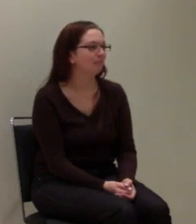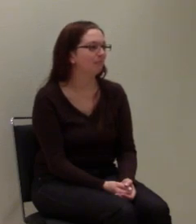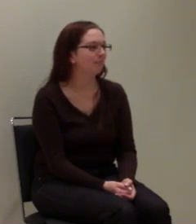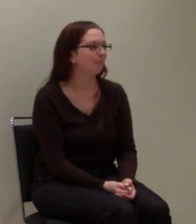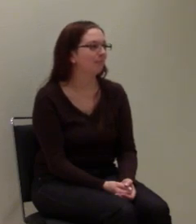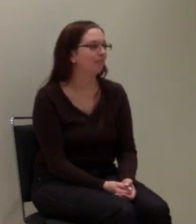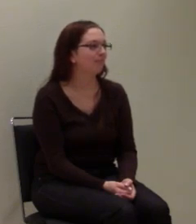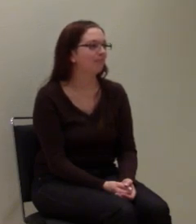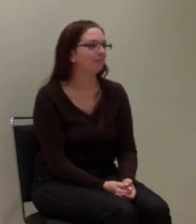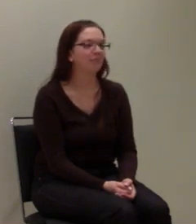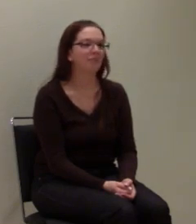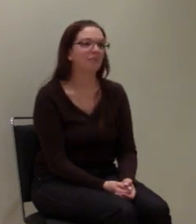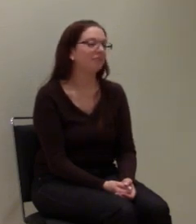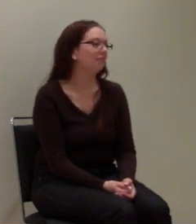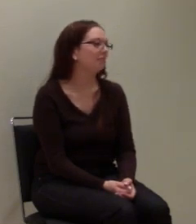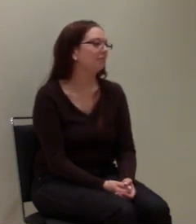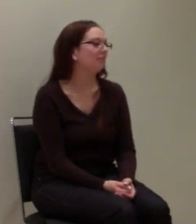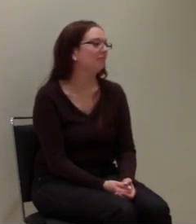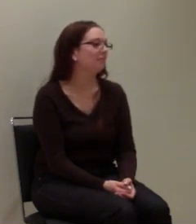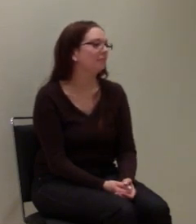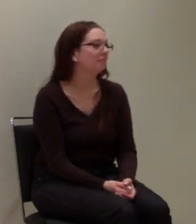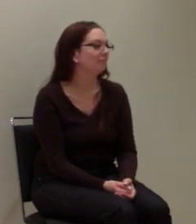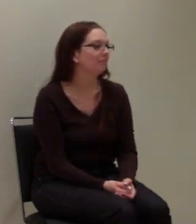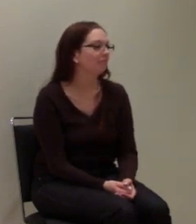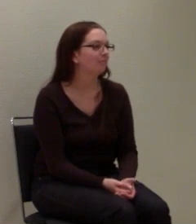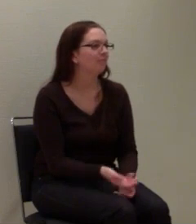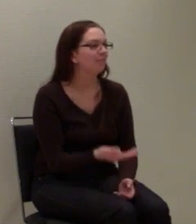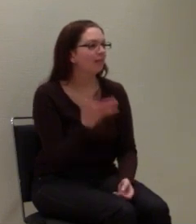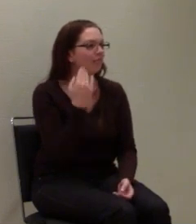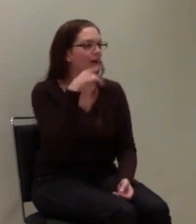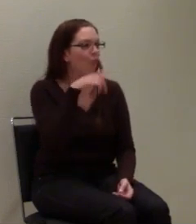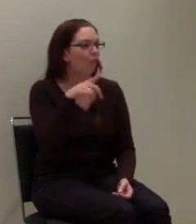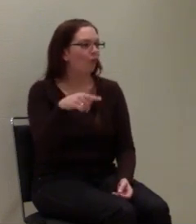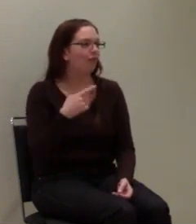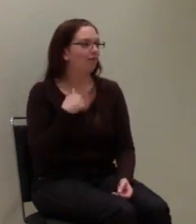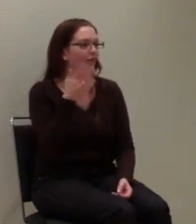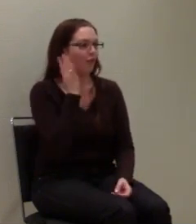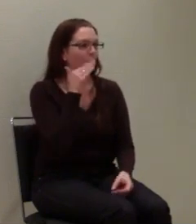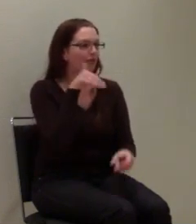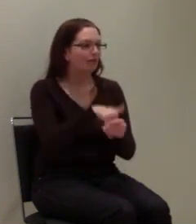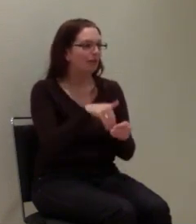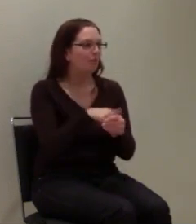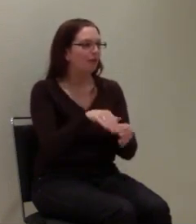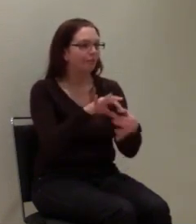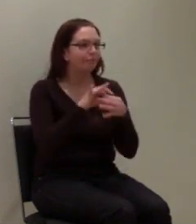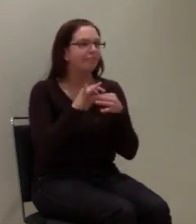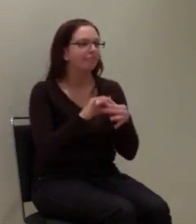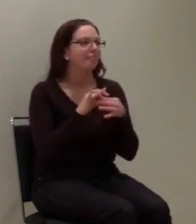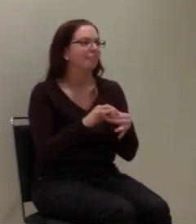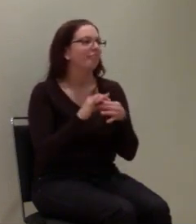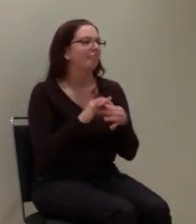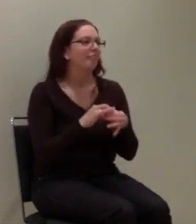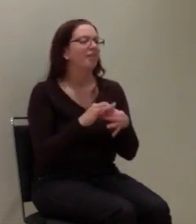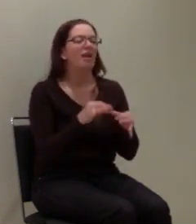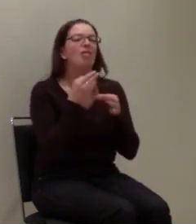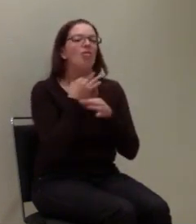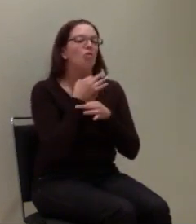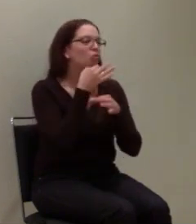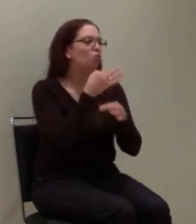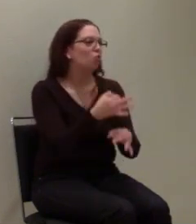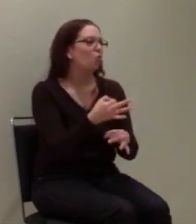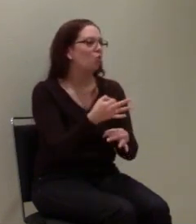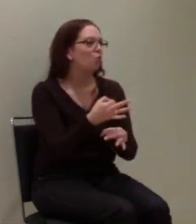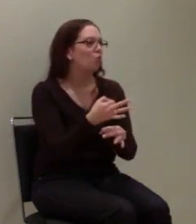Also ich müsste so etwas sagen, vor ein paar Monaten war ich bei einem Vortrag dabei. In dem Vortrag ging es um das